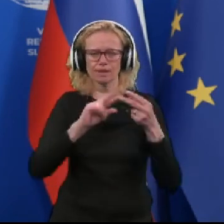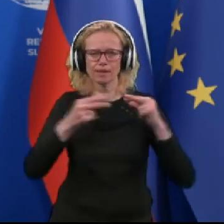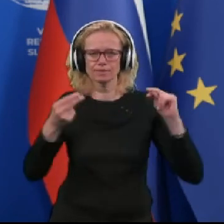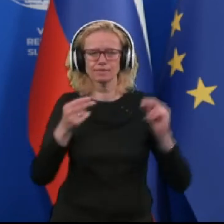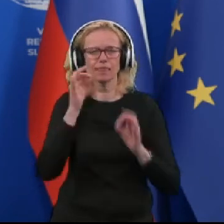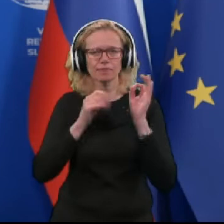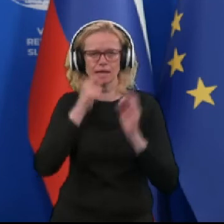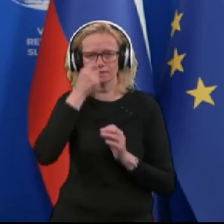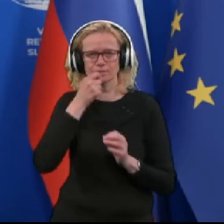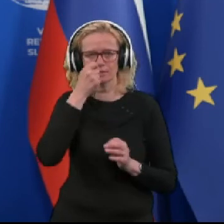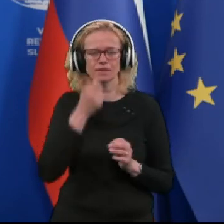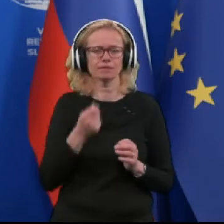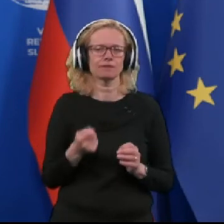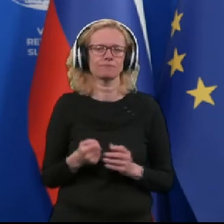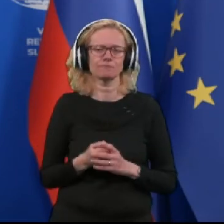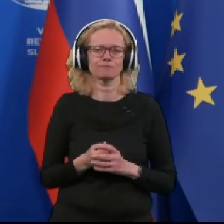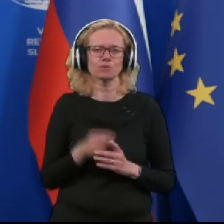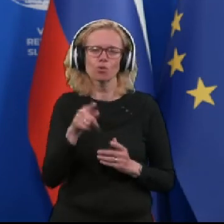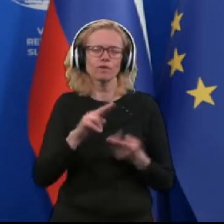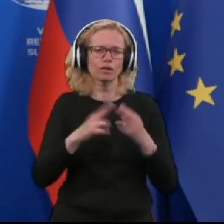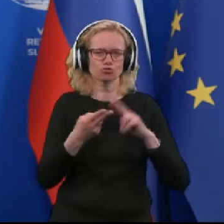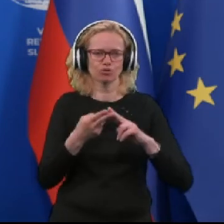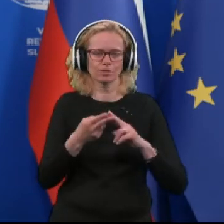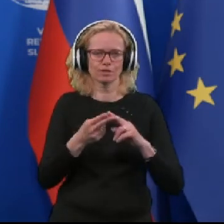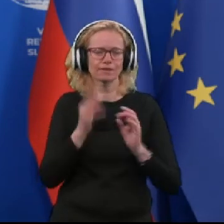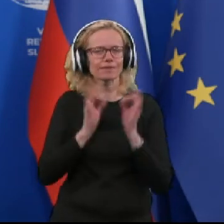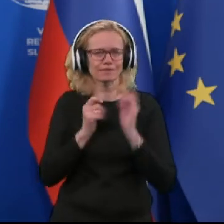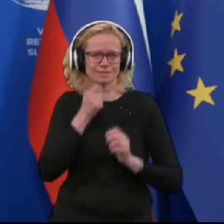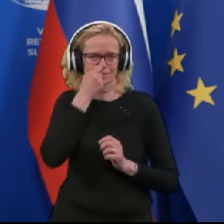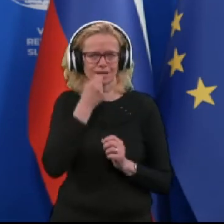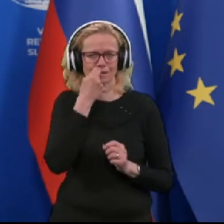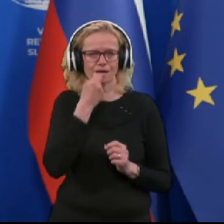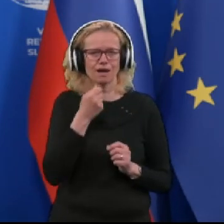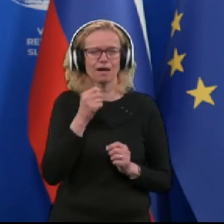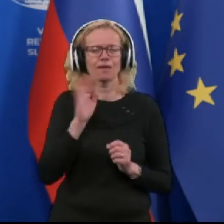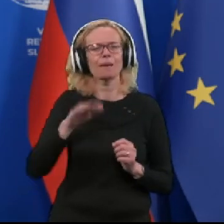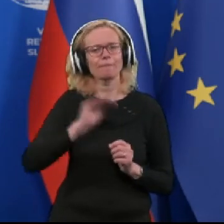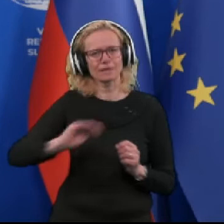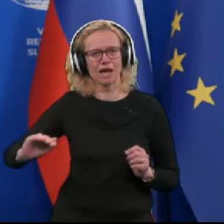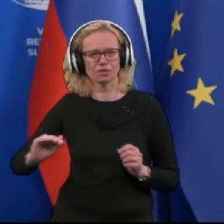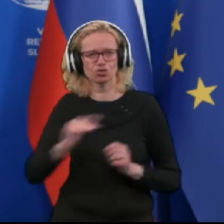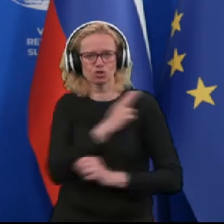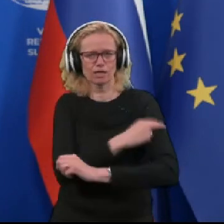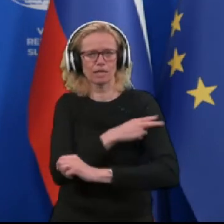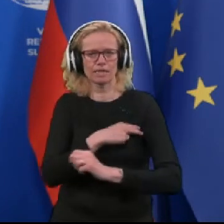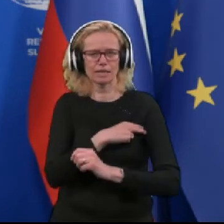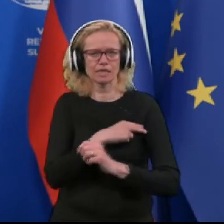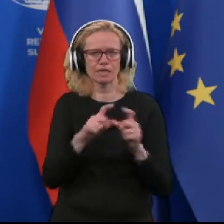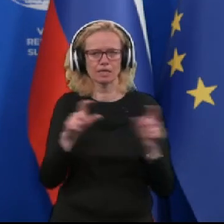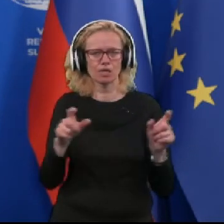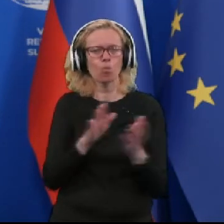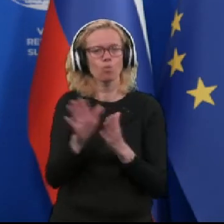so način testiranja, ki ga na pediatrične kliniki uporabljamo že